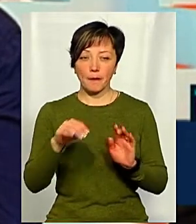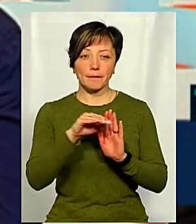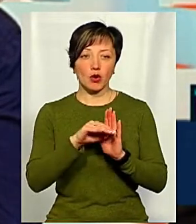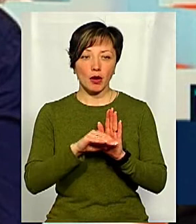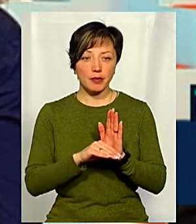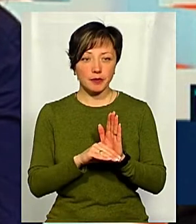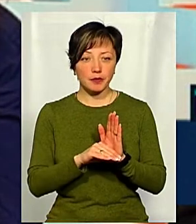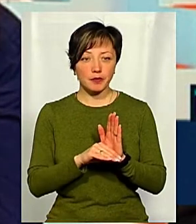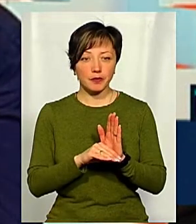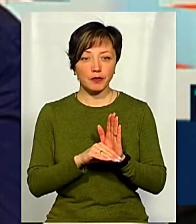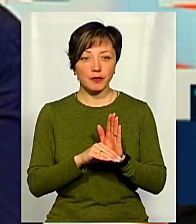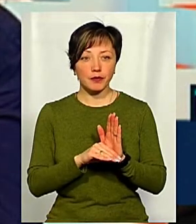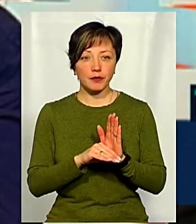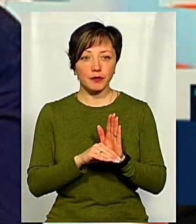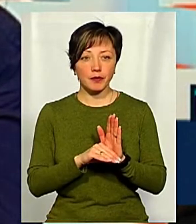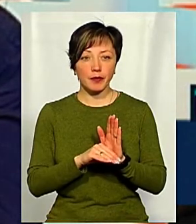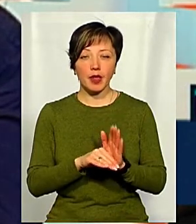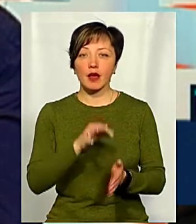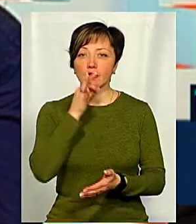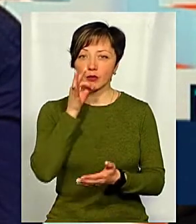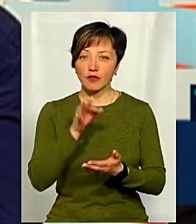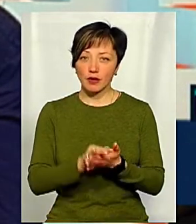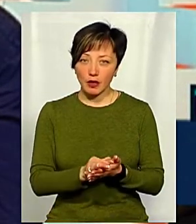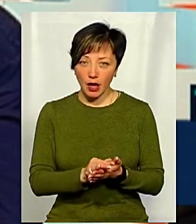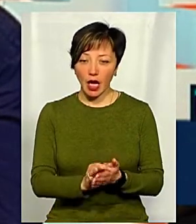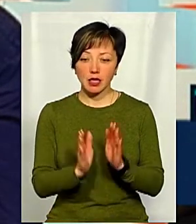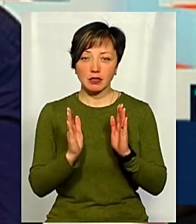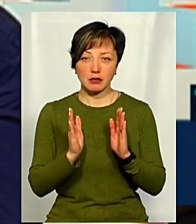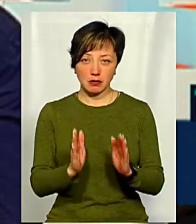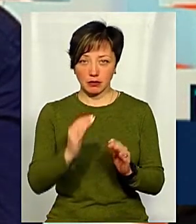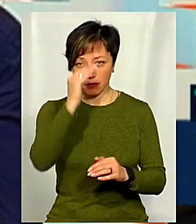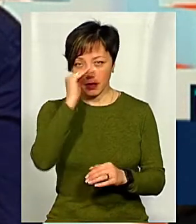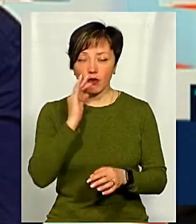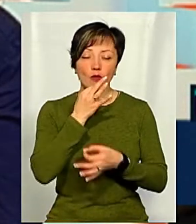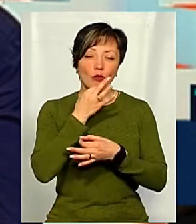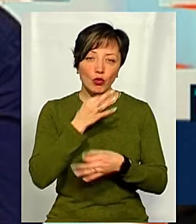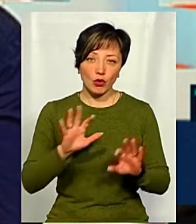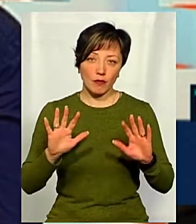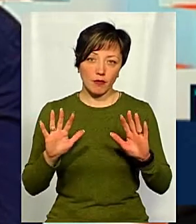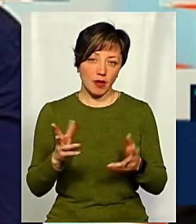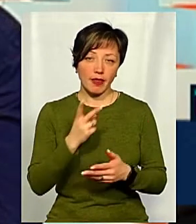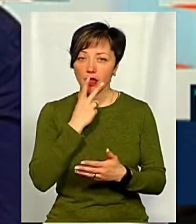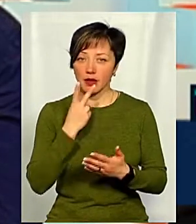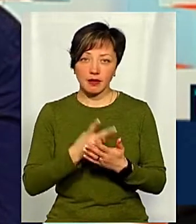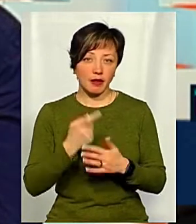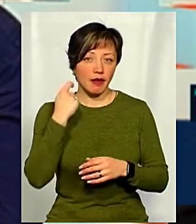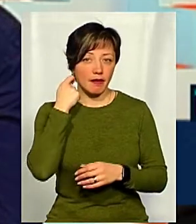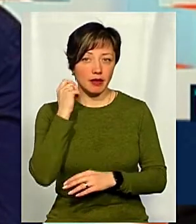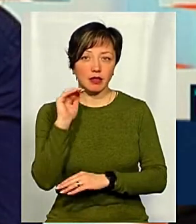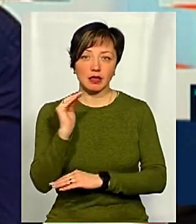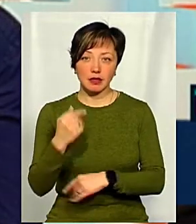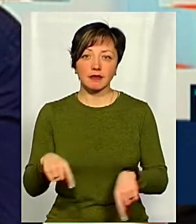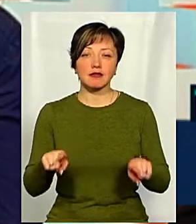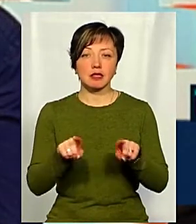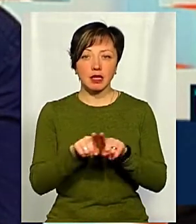телепередачі, що відповідальність несуть батьки. В будь-якому випадку, незважаючи на вік дитини,